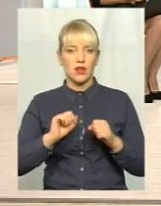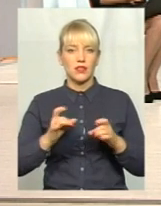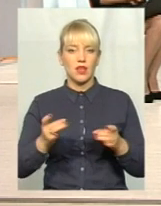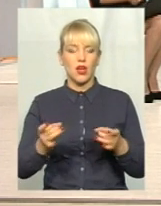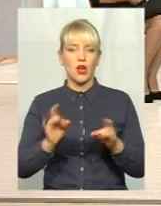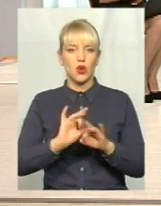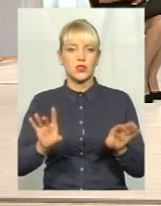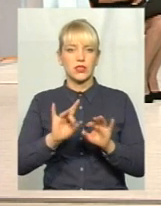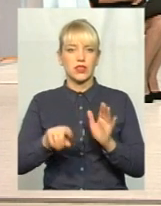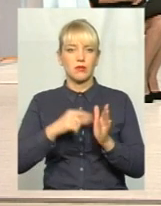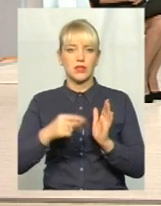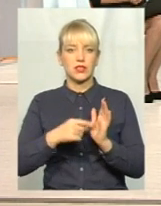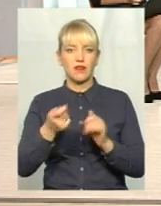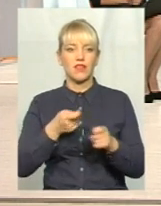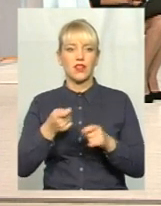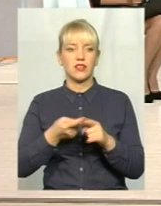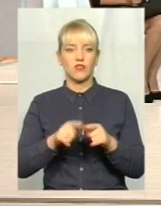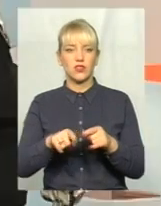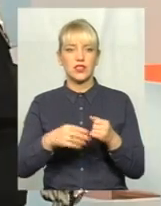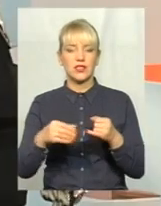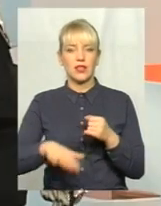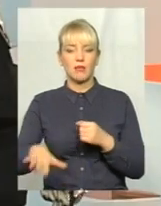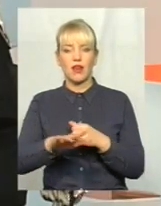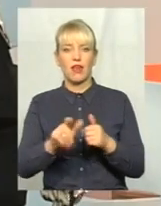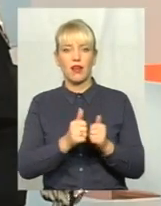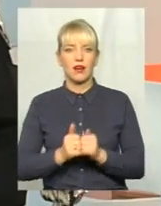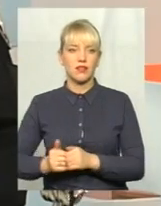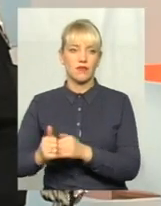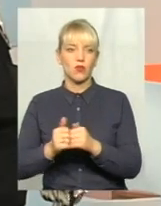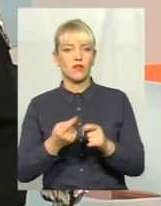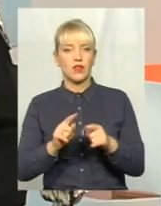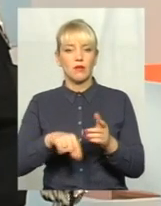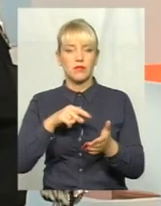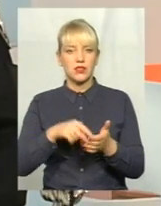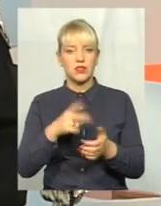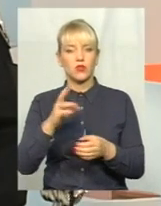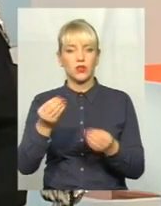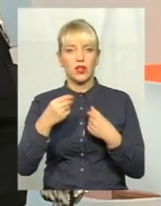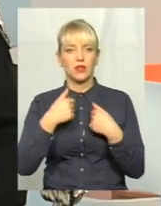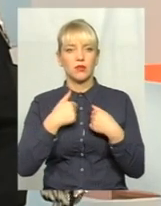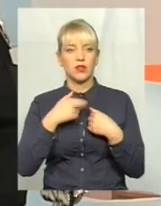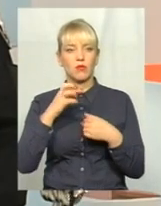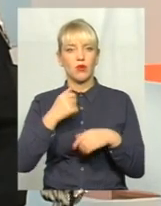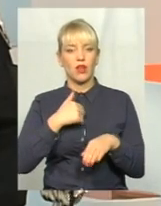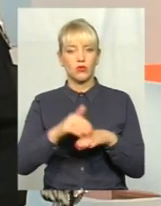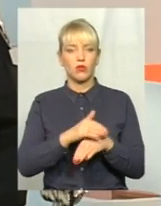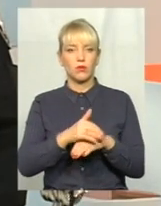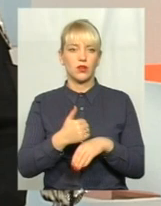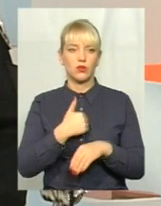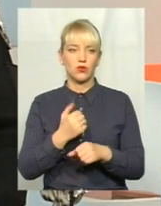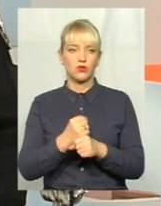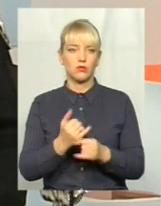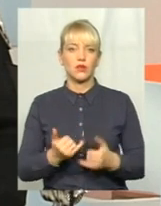міській владі про те, що оця земля, яка навколо, вона міська, але віддайте її мені, бо я добре і хочу зробити для людей